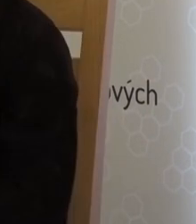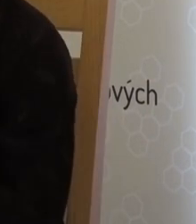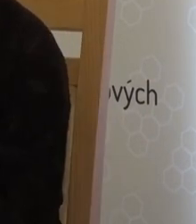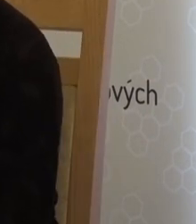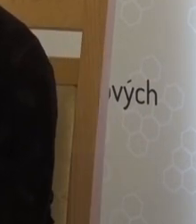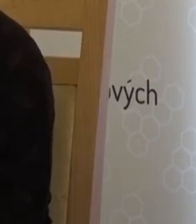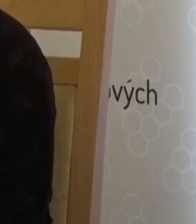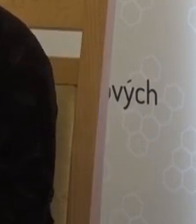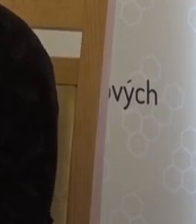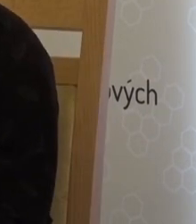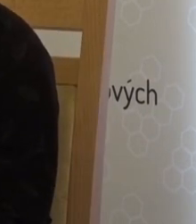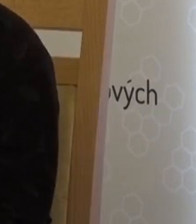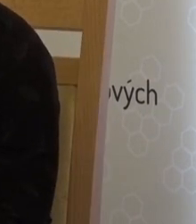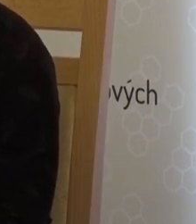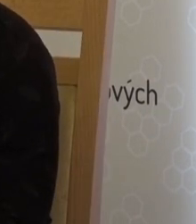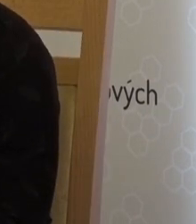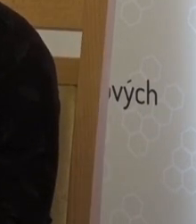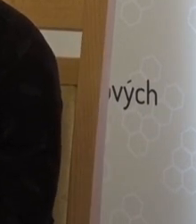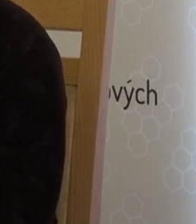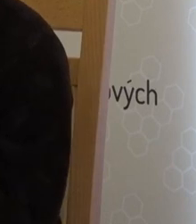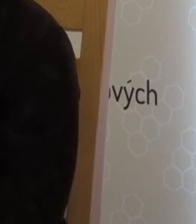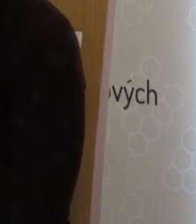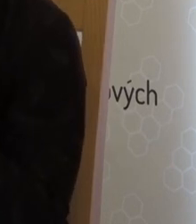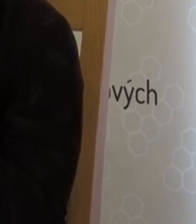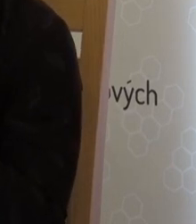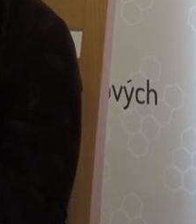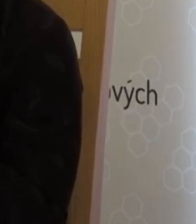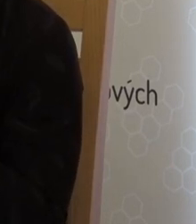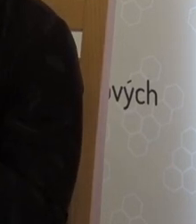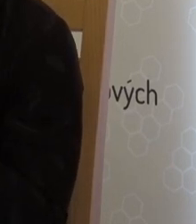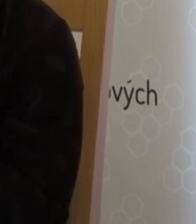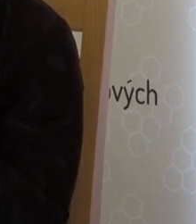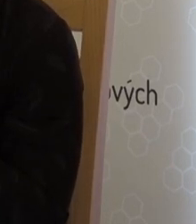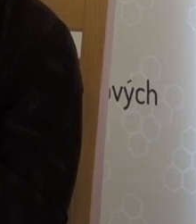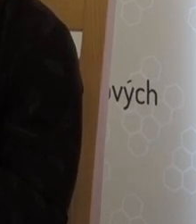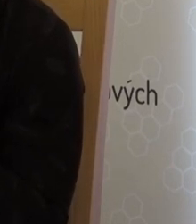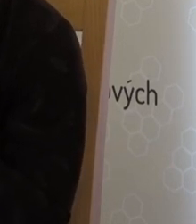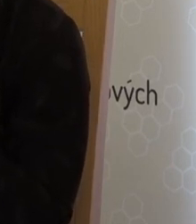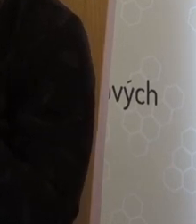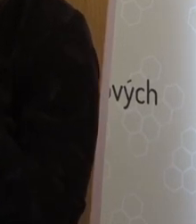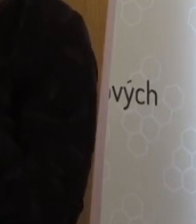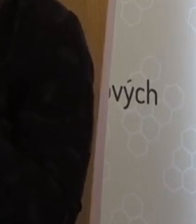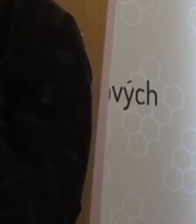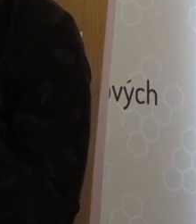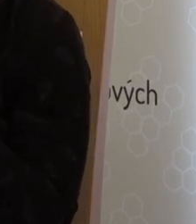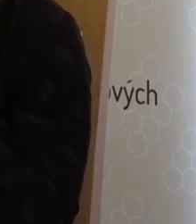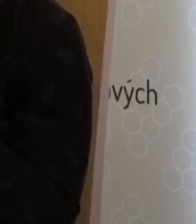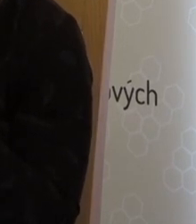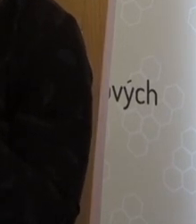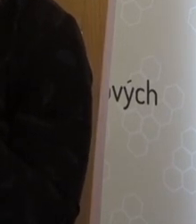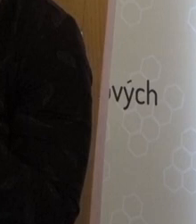rozhodnutí prostě bude těmi lékaři učiněno. Přičemž, já jsem třeba narazila na takový zajímavý